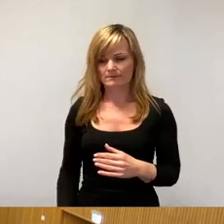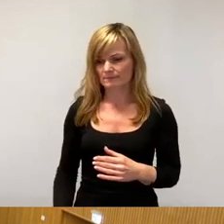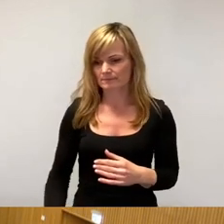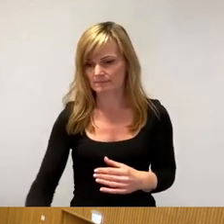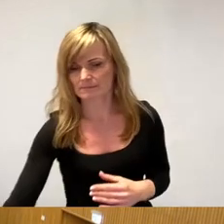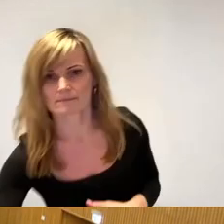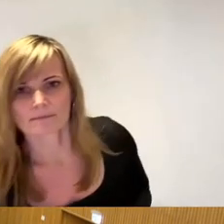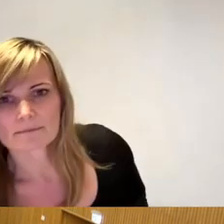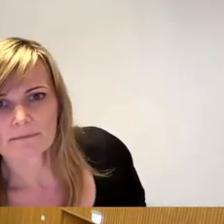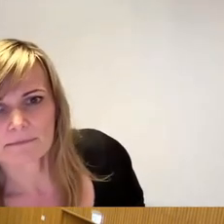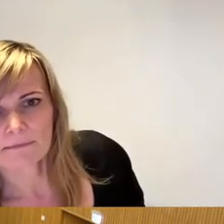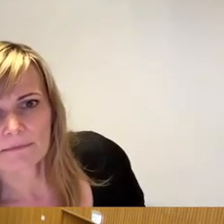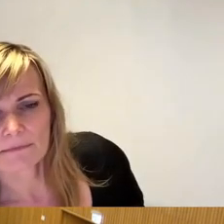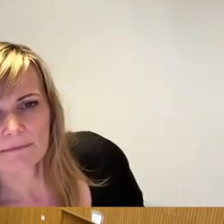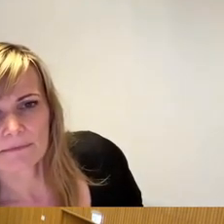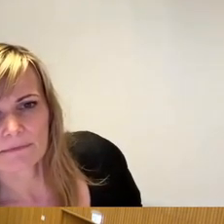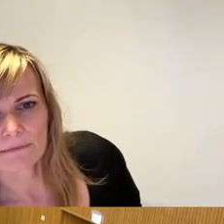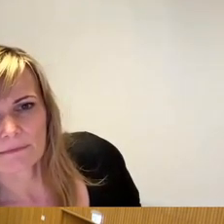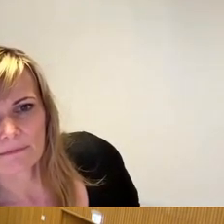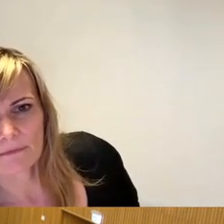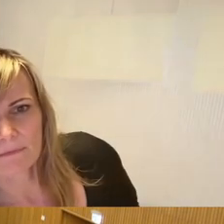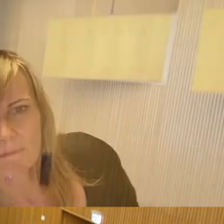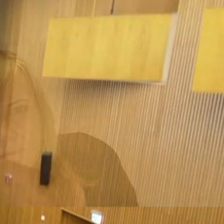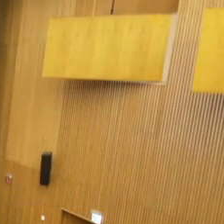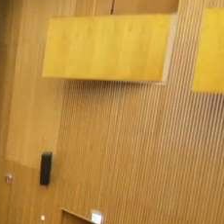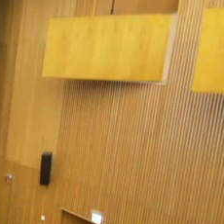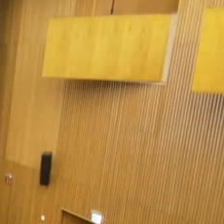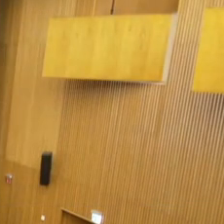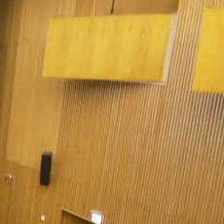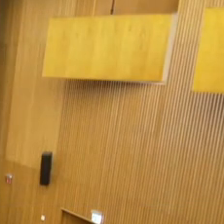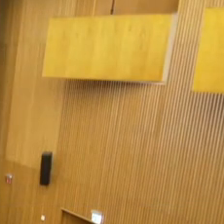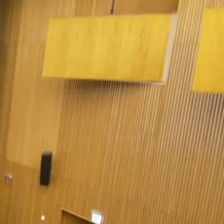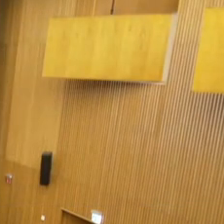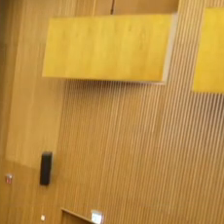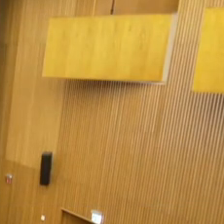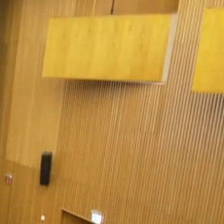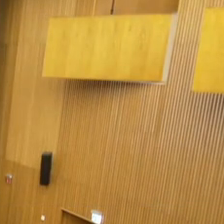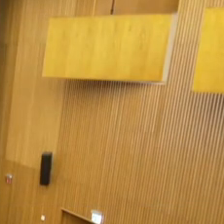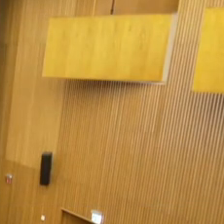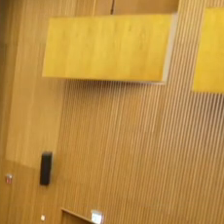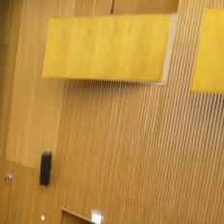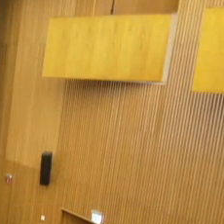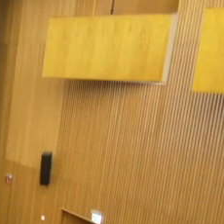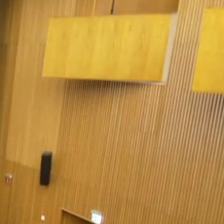Wird SPD das Wort gewünscht? Nein, FDP das Wort gewünscht? Ja,